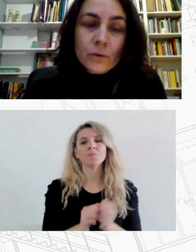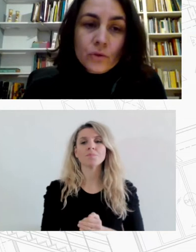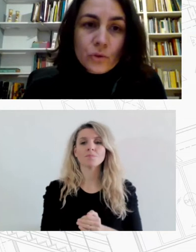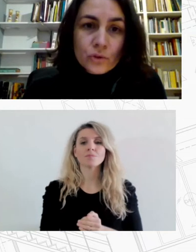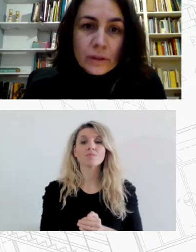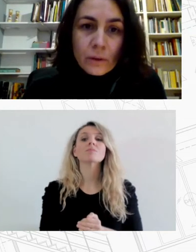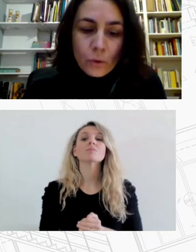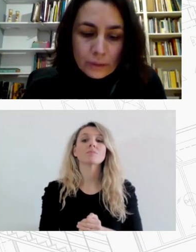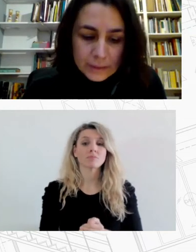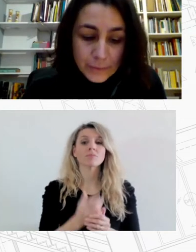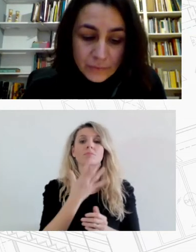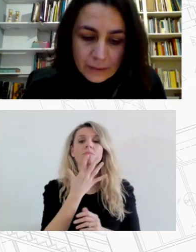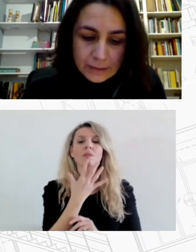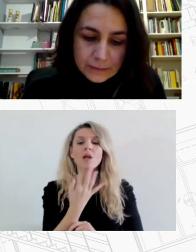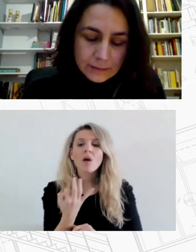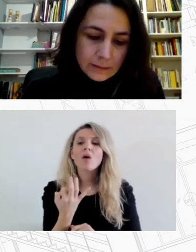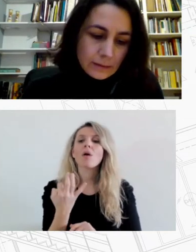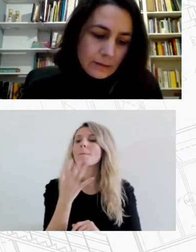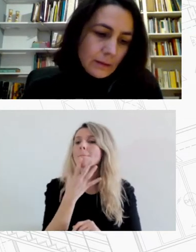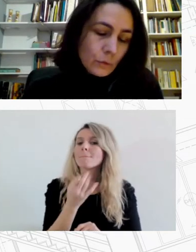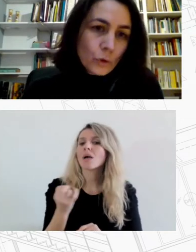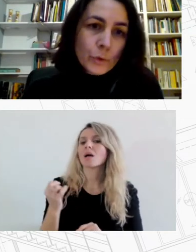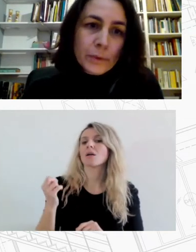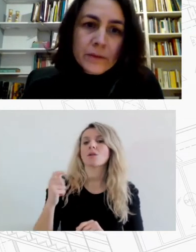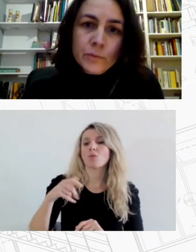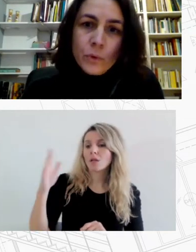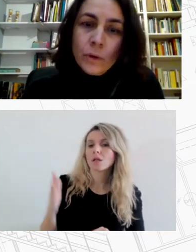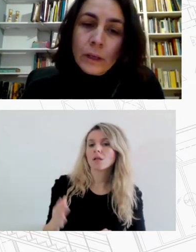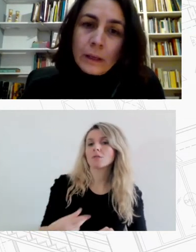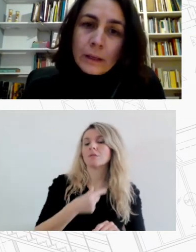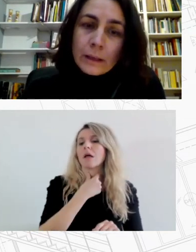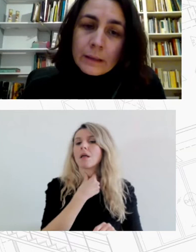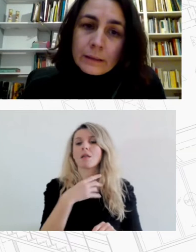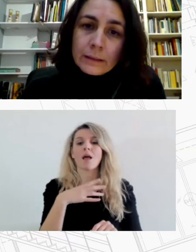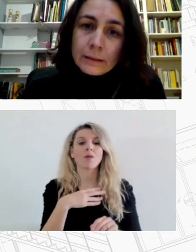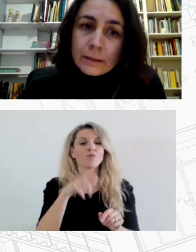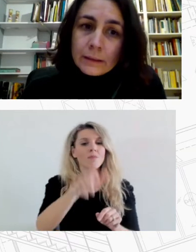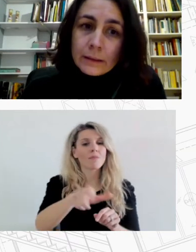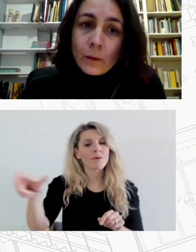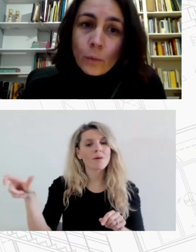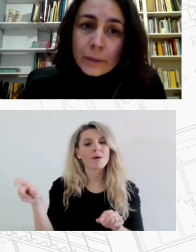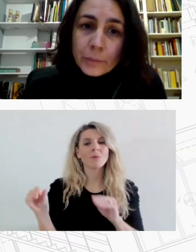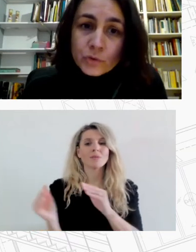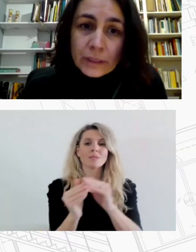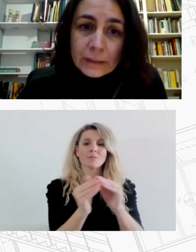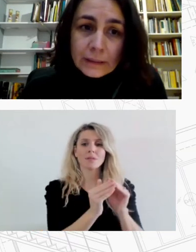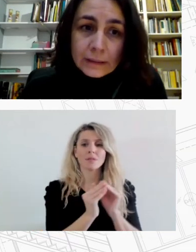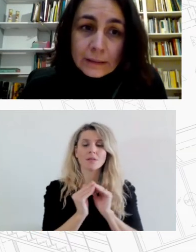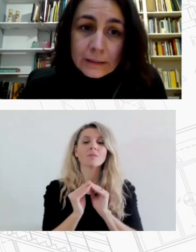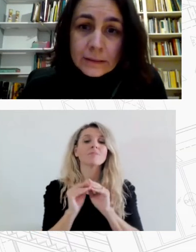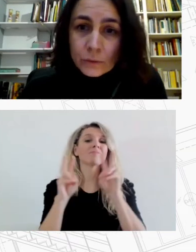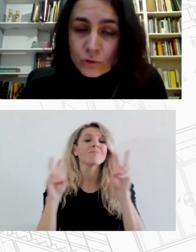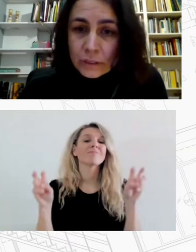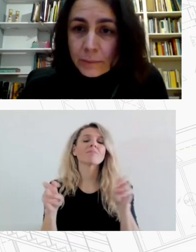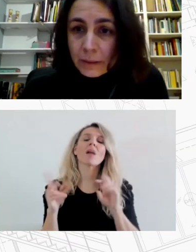επιδίνωσης των συνθήκων και της επισφάλειας για τον τόπιο πληθυσμό την λεγόμενη προσφυγική